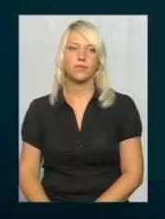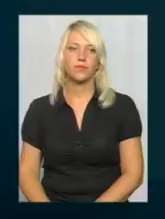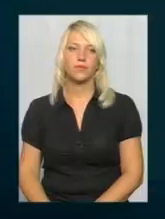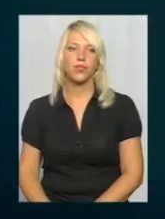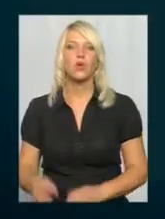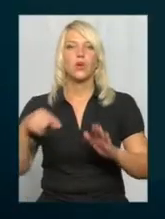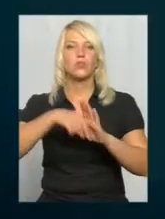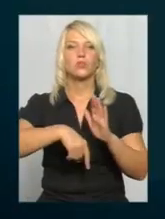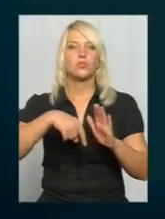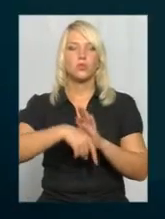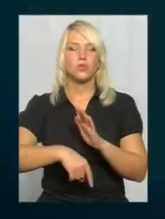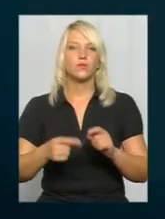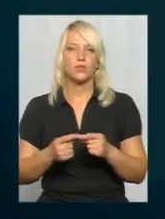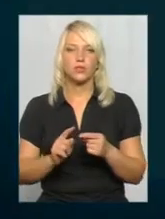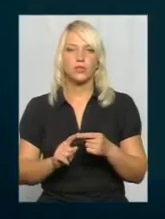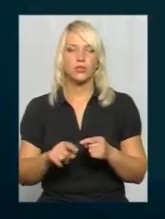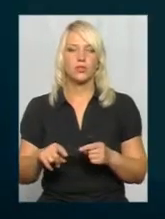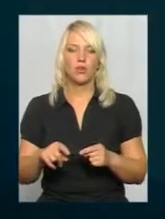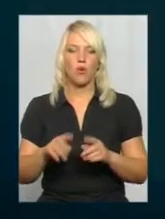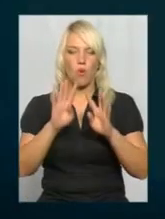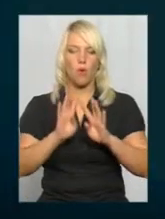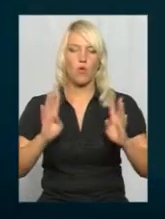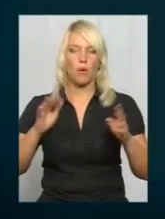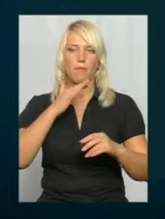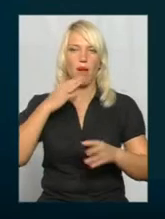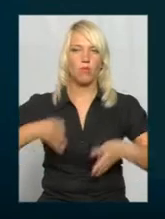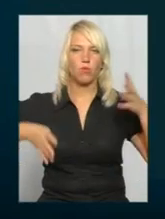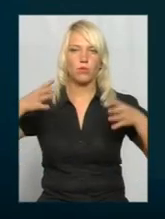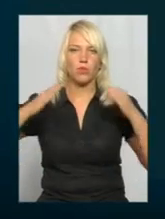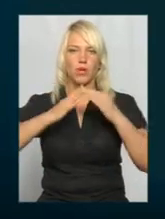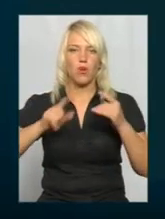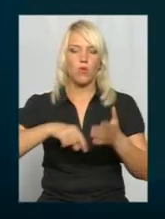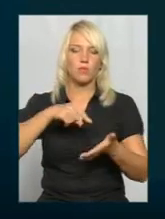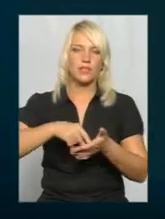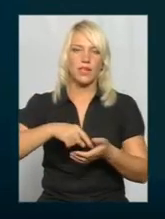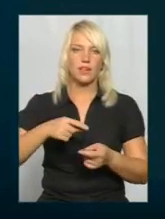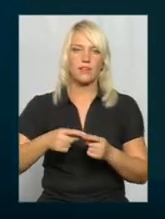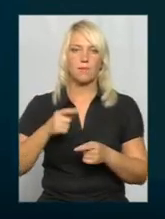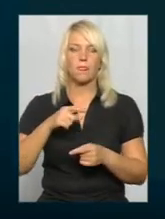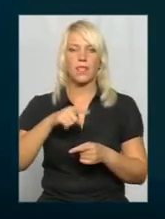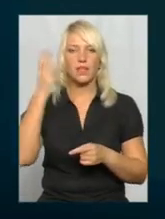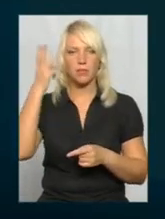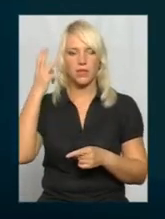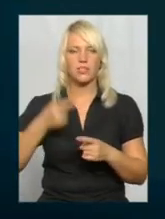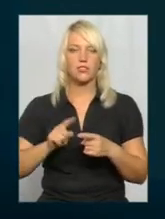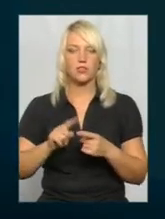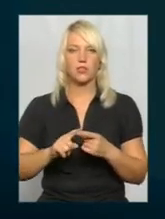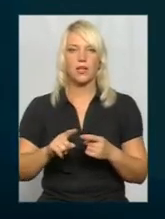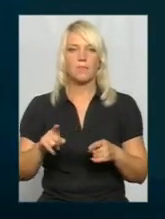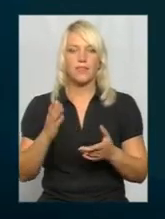Стосовно виродження багатоквартирних будинків, це правило в містах Хмельницьків і обласного значення. Так, звичайно, в насторії деякі